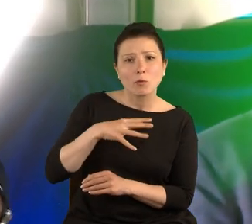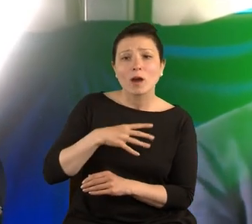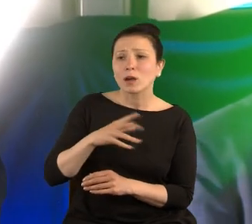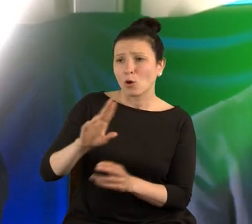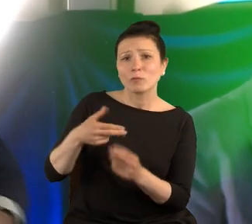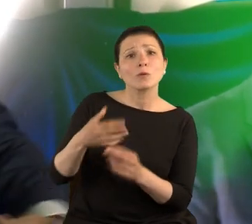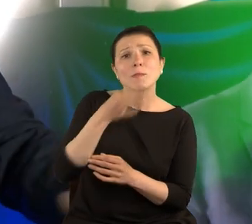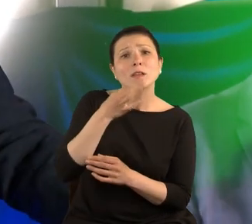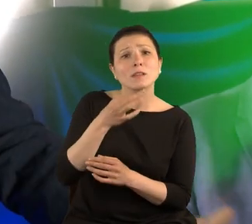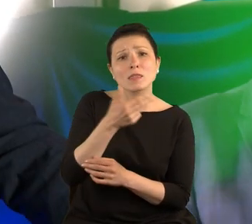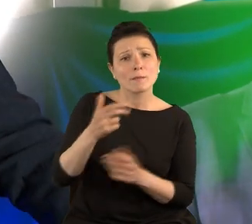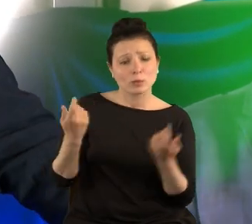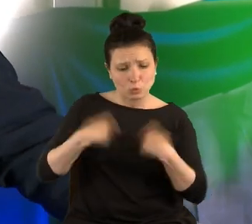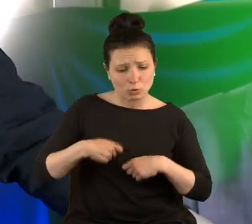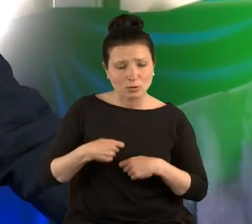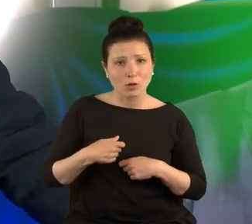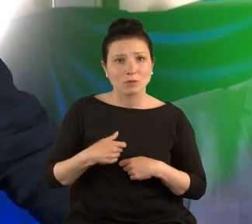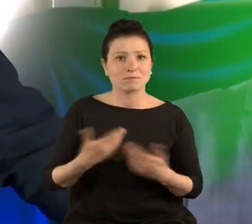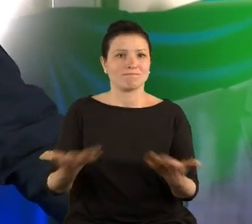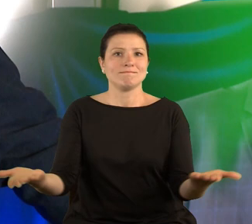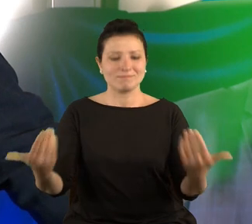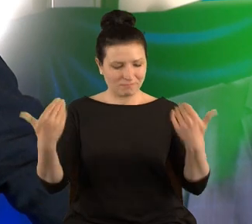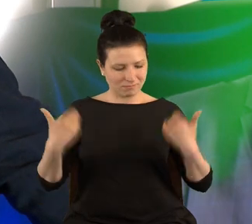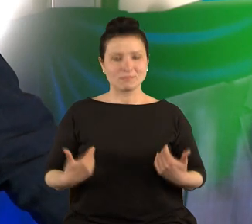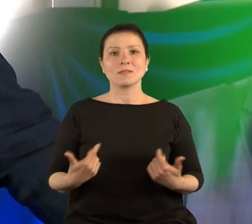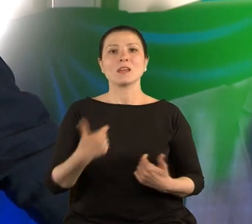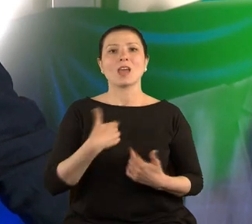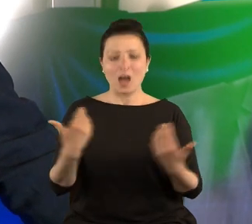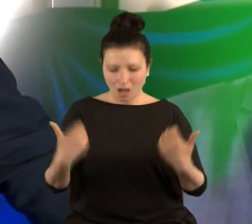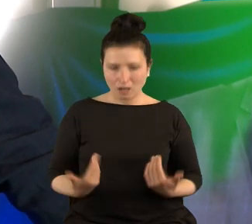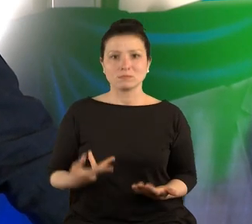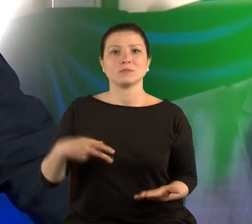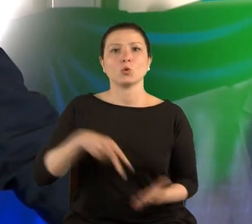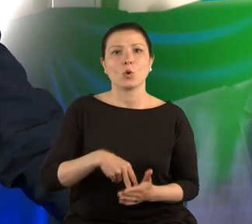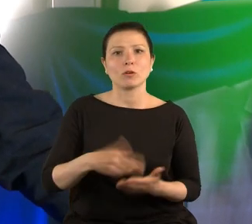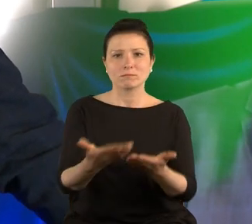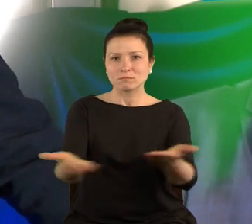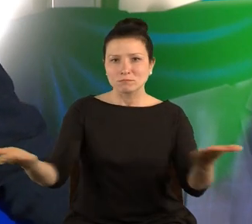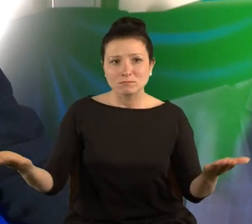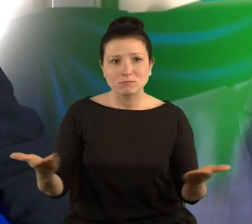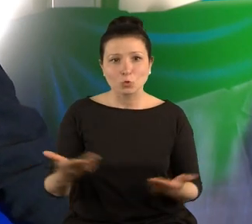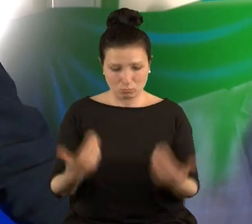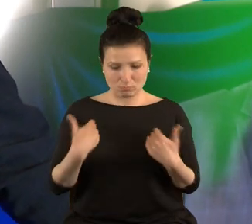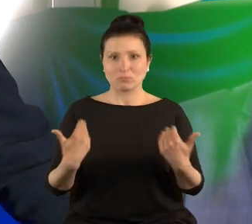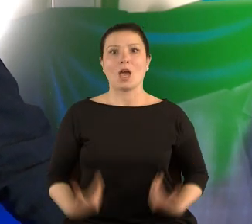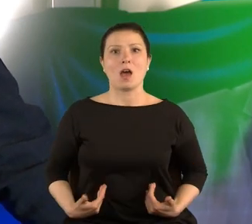oto ja tutaj stoję przed wami i taki jestem.